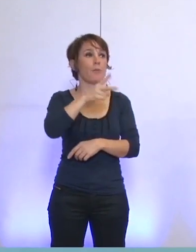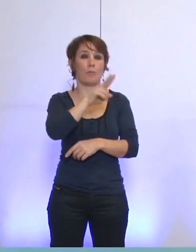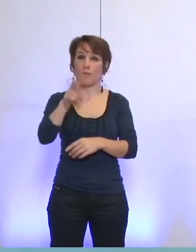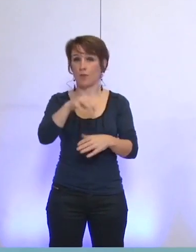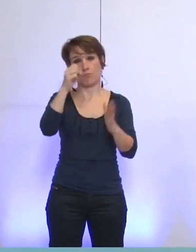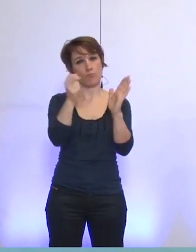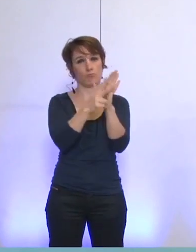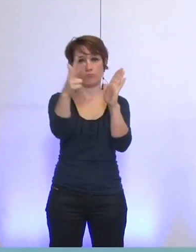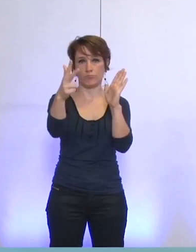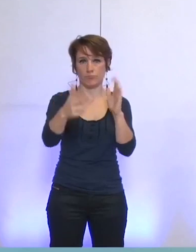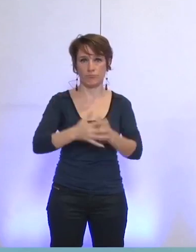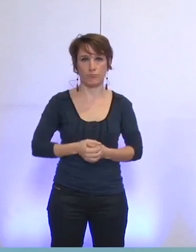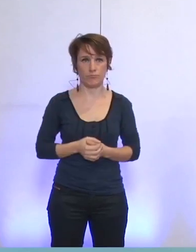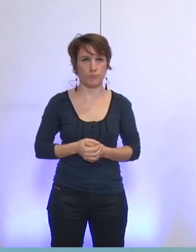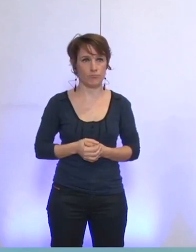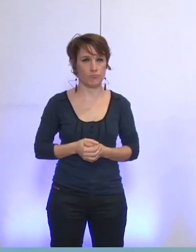adopté.